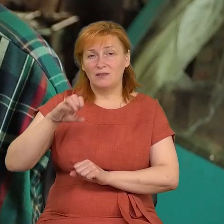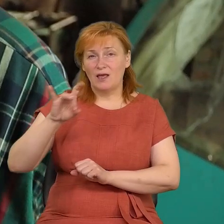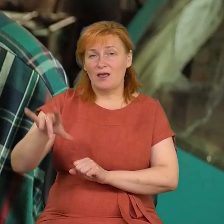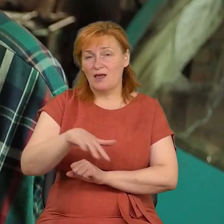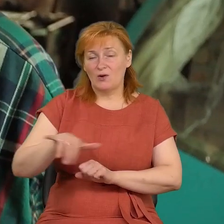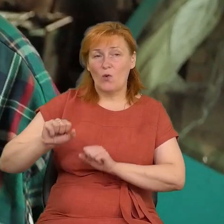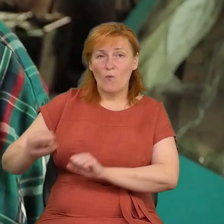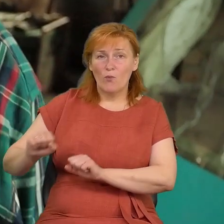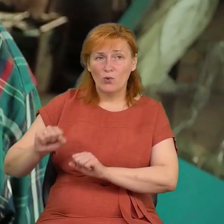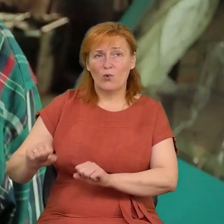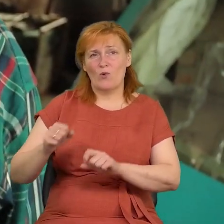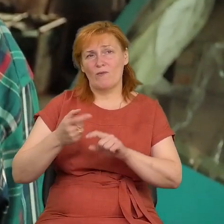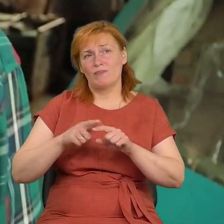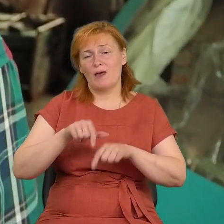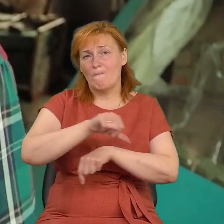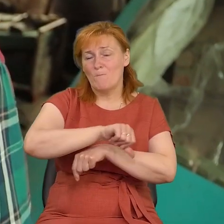Телефонів вже в мене є.